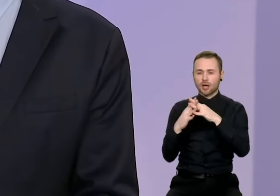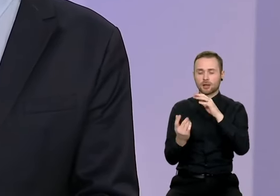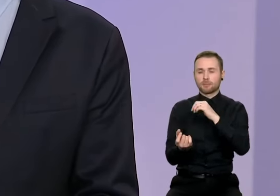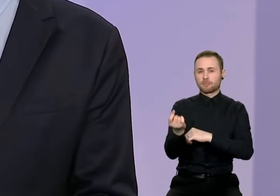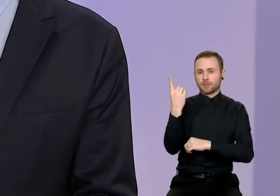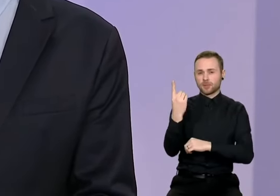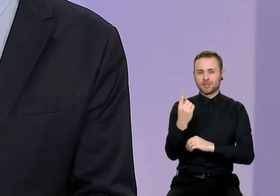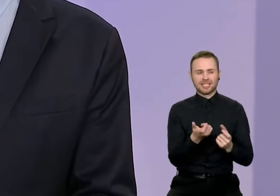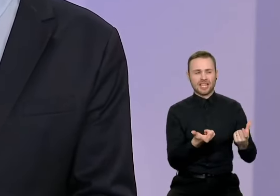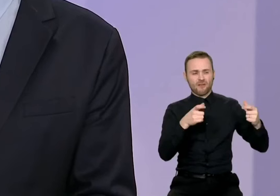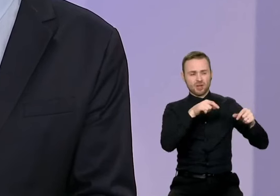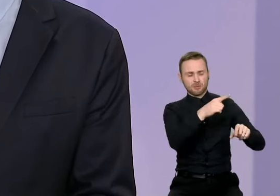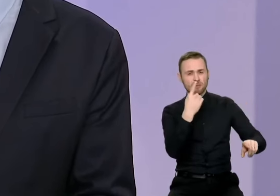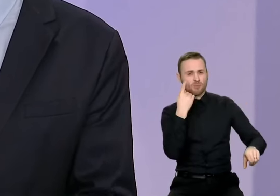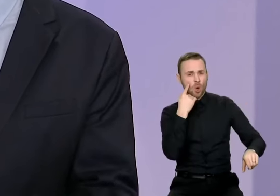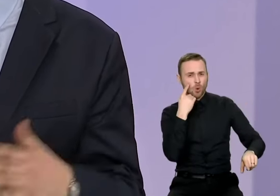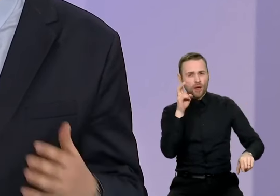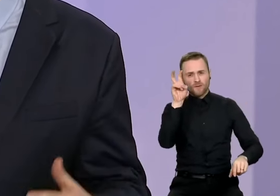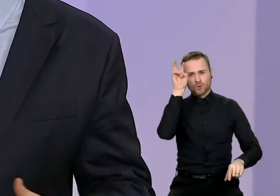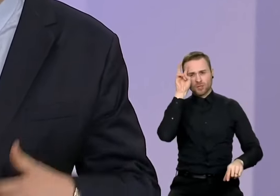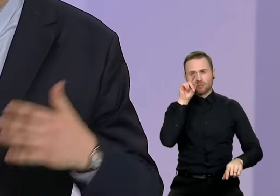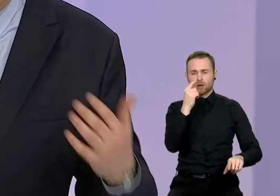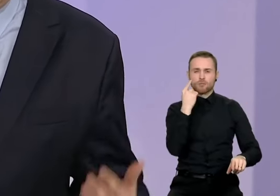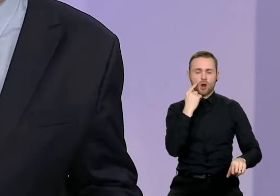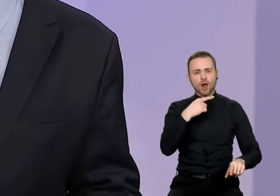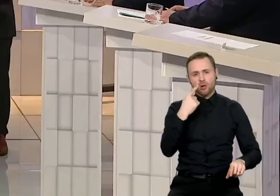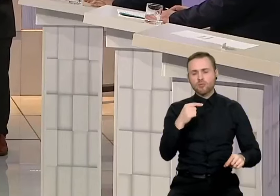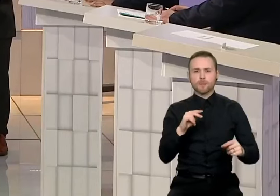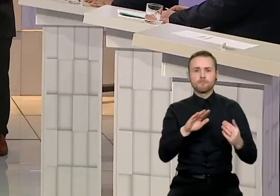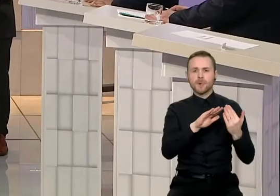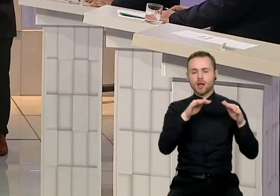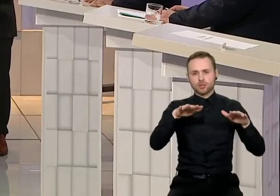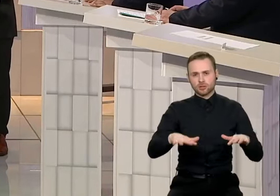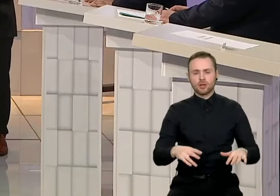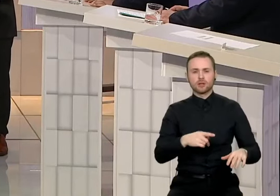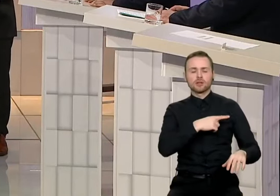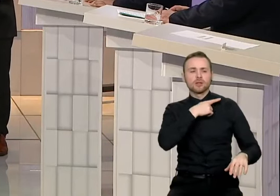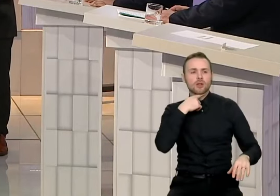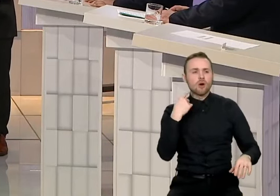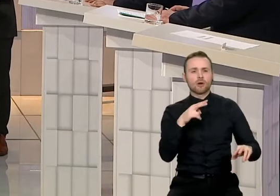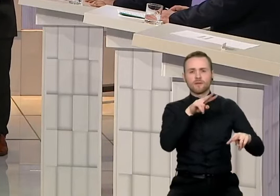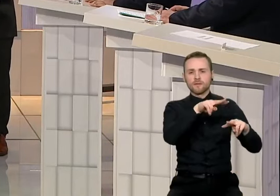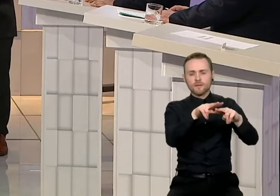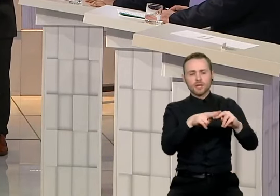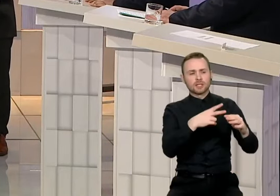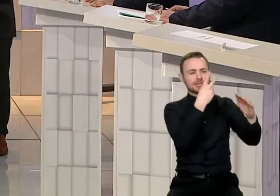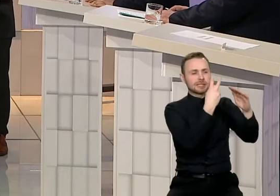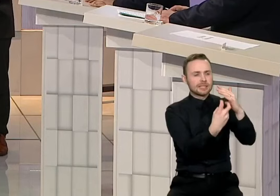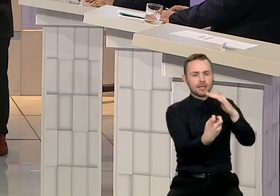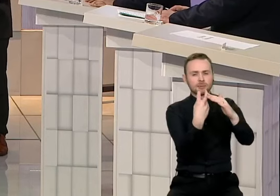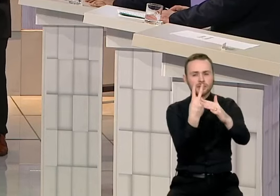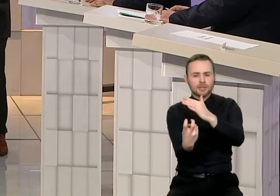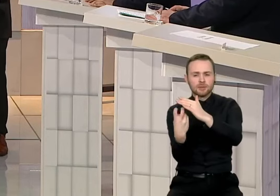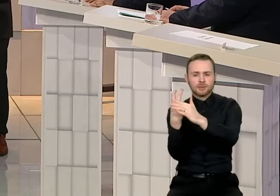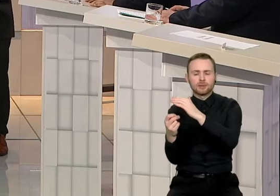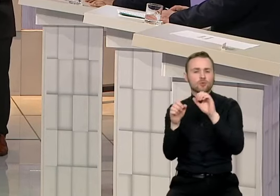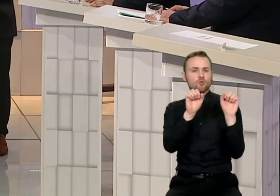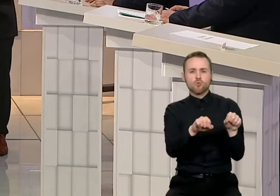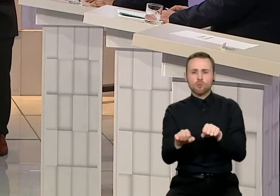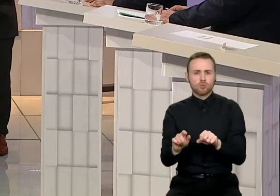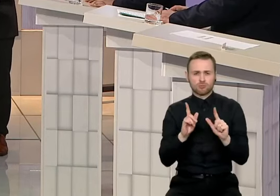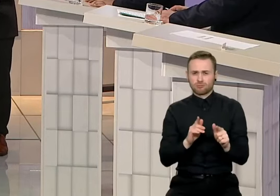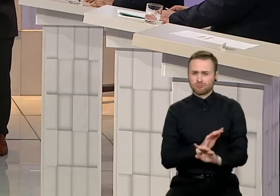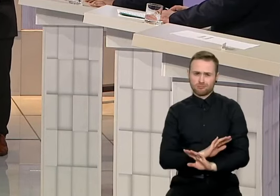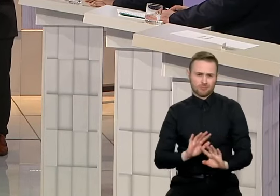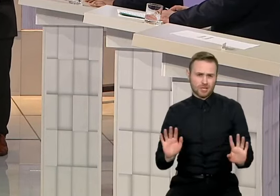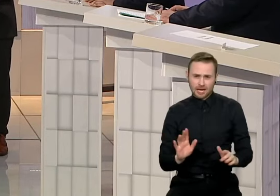atyčiau ir išsivaldybės ir iš vyriausybės apie tai, kad Vilniuje yra daug slėptuvių, ir miestas pasiruošęs ir galima užtikrinti gyventojams šitą